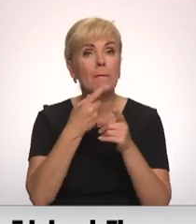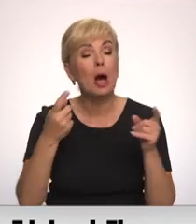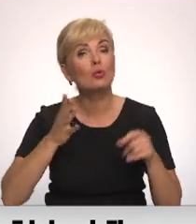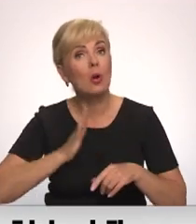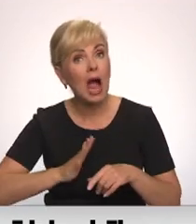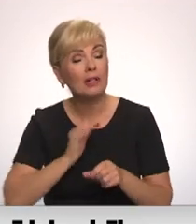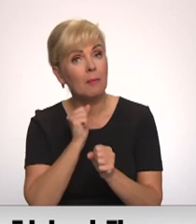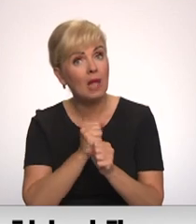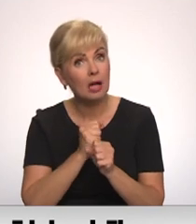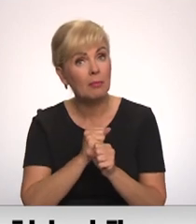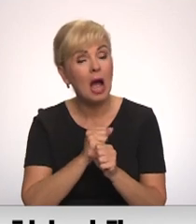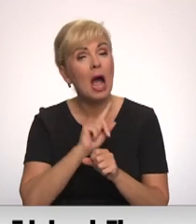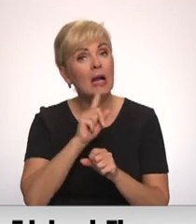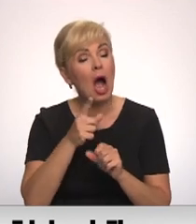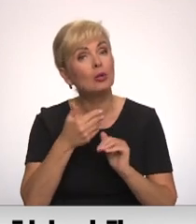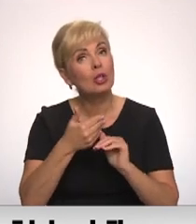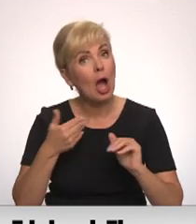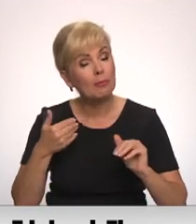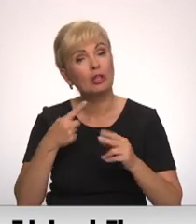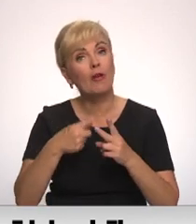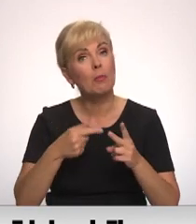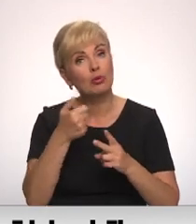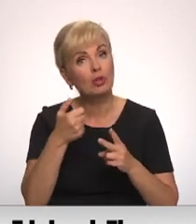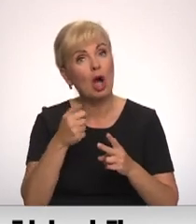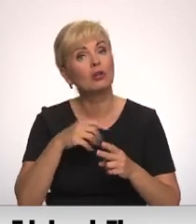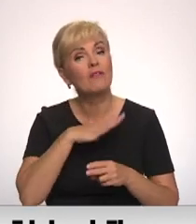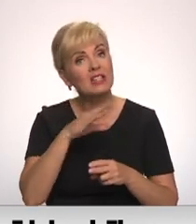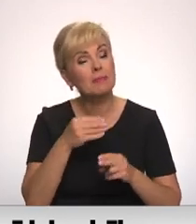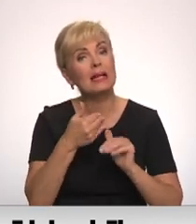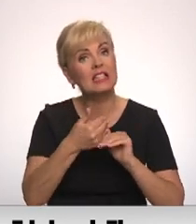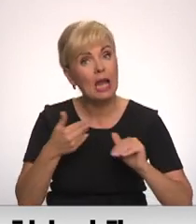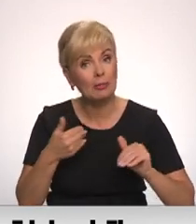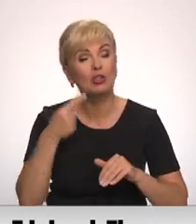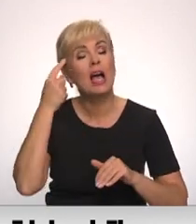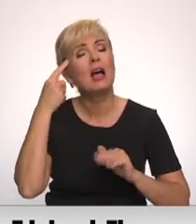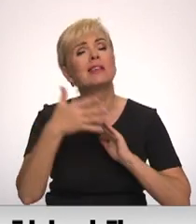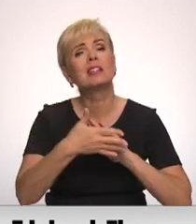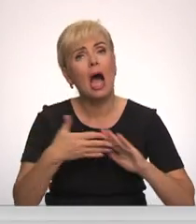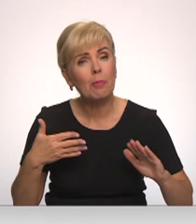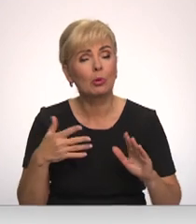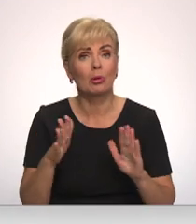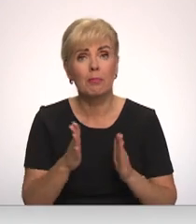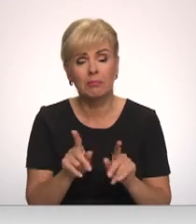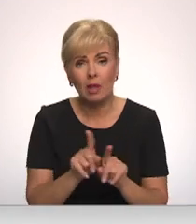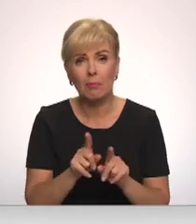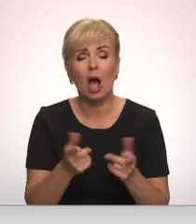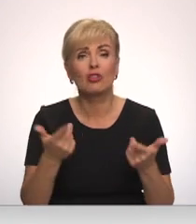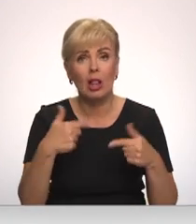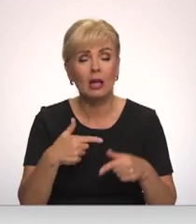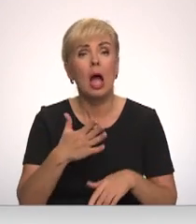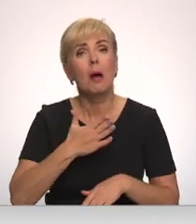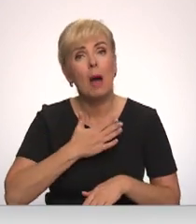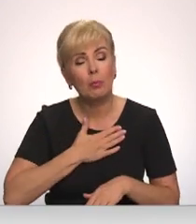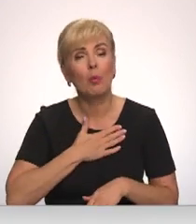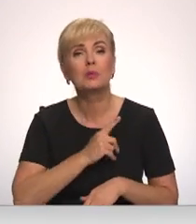gaidāmajiem darbiem vismaz gadu vai pūskadu iepriekš. Viss to saprot, bet tajā pašā laikā bišķiņ pa mums arī